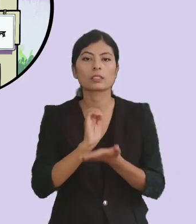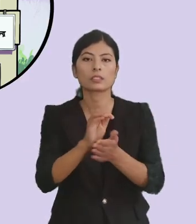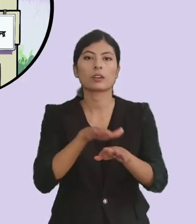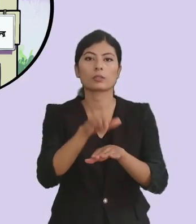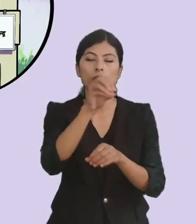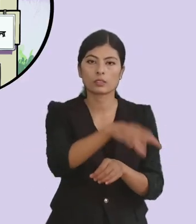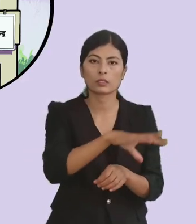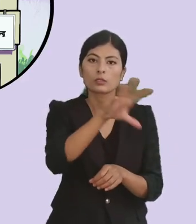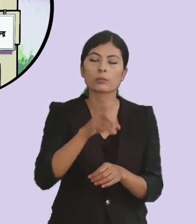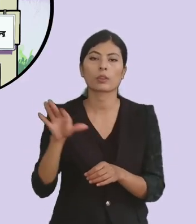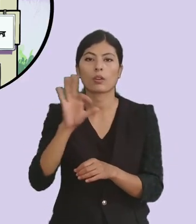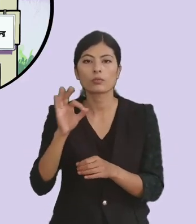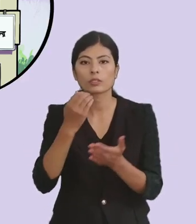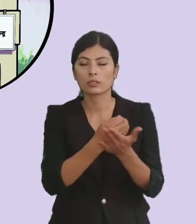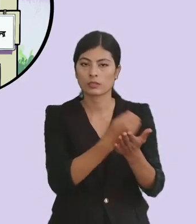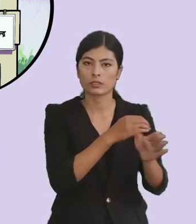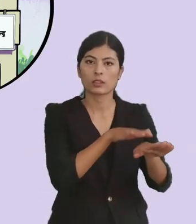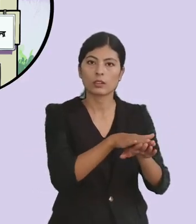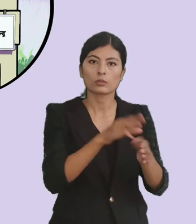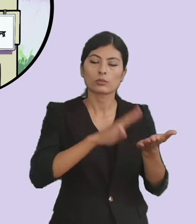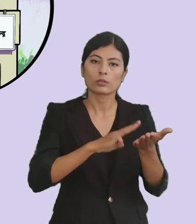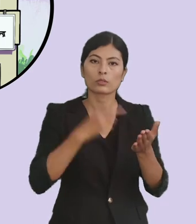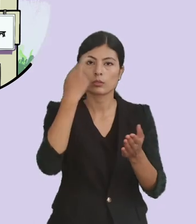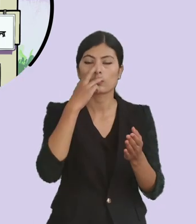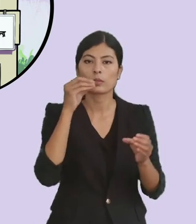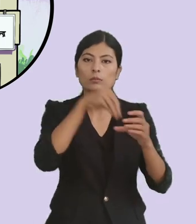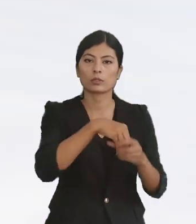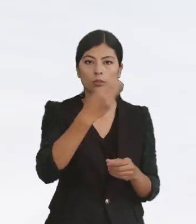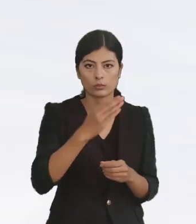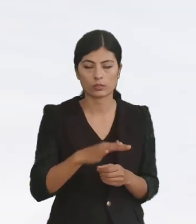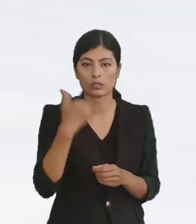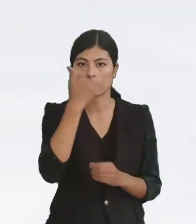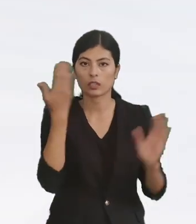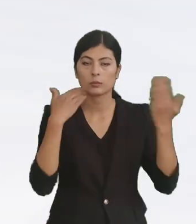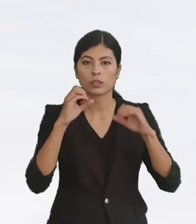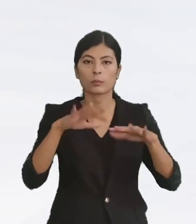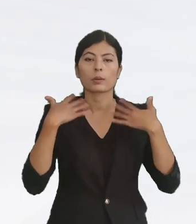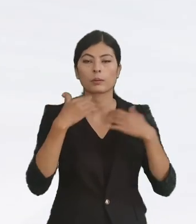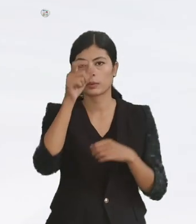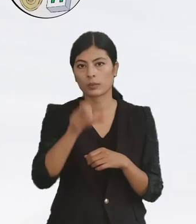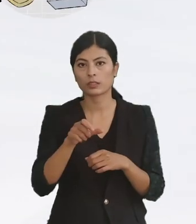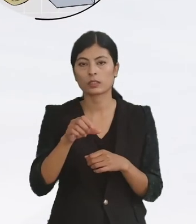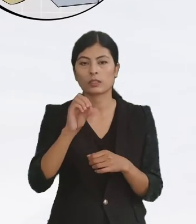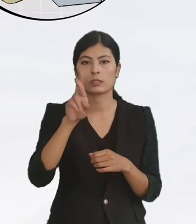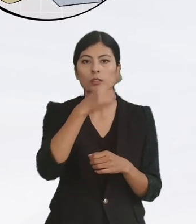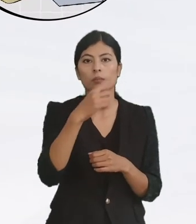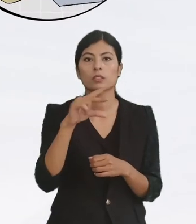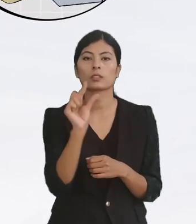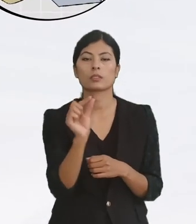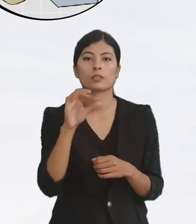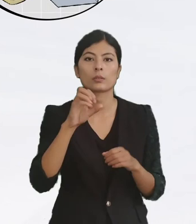उपलब्द गराउने सबी निकाय तथा संस्ता हलू सदसेकु रूपमा रहां छन लइंकि किम्सा प्रवाविद बैक्ति प्रेशन प्रणालीमा